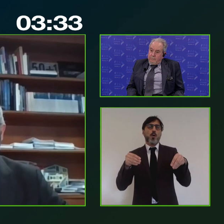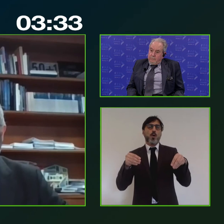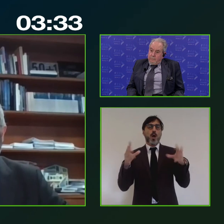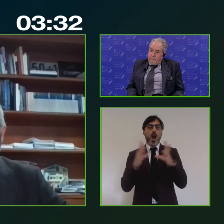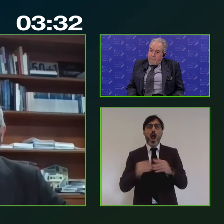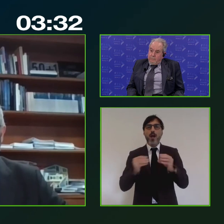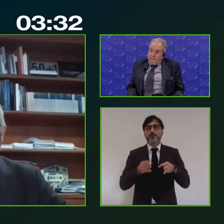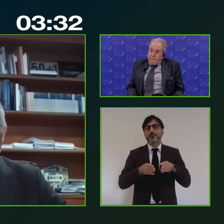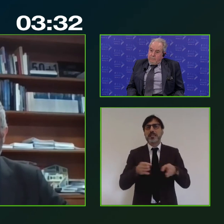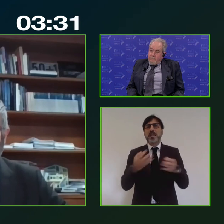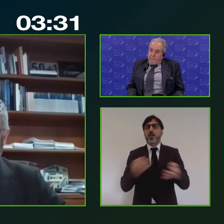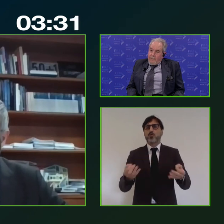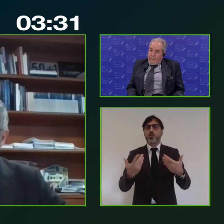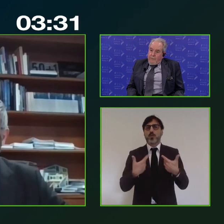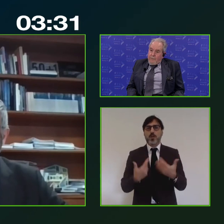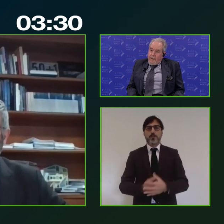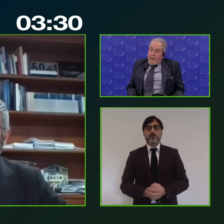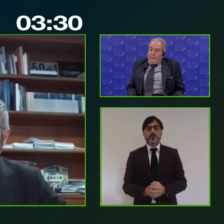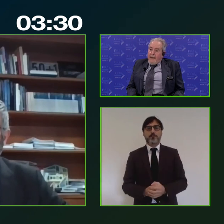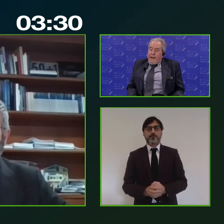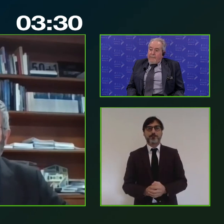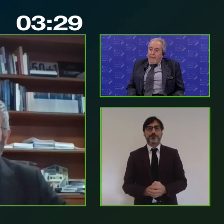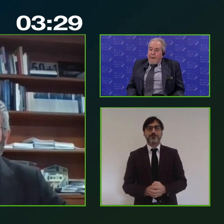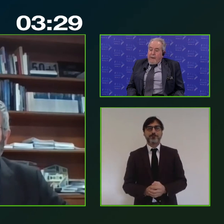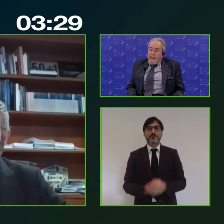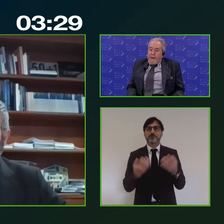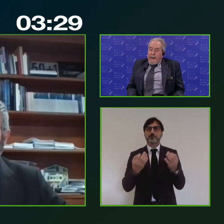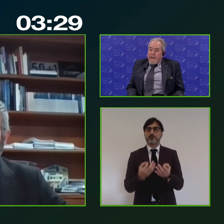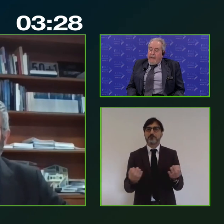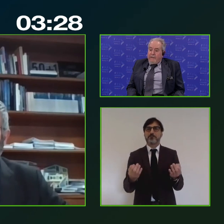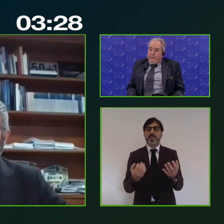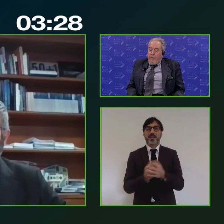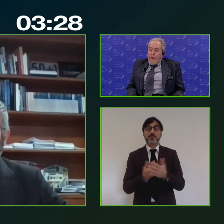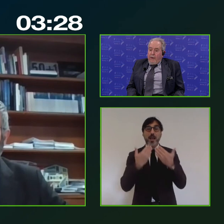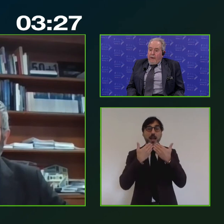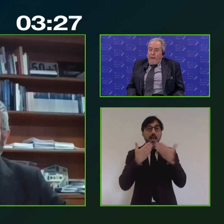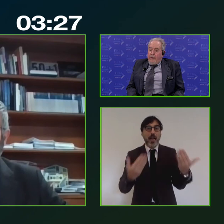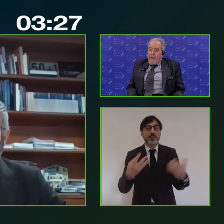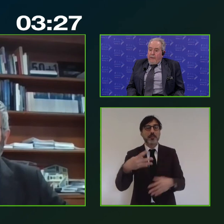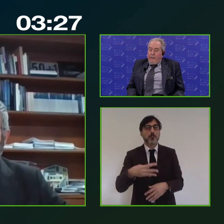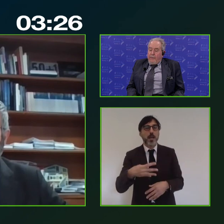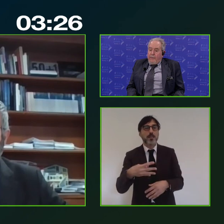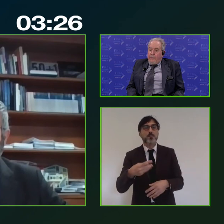fare la cosa giusta in un certo senso Bene grazie Massimo allora